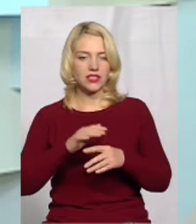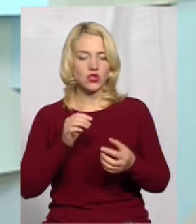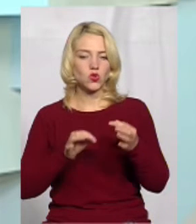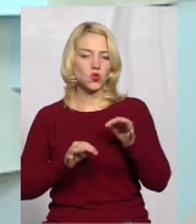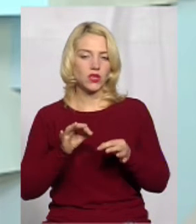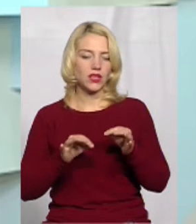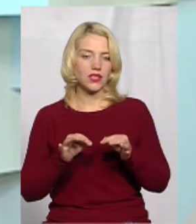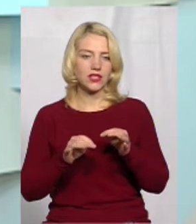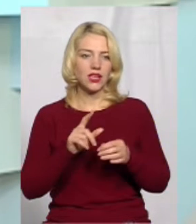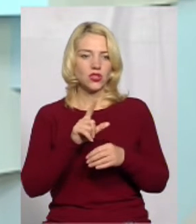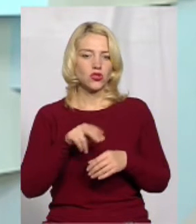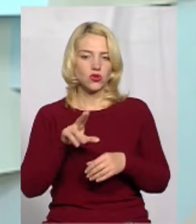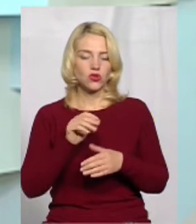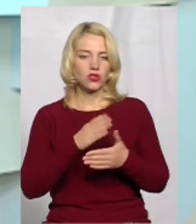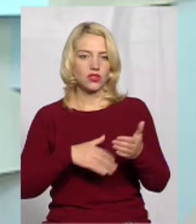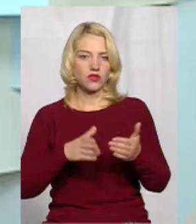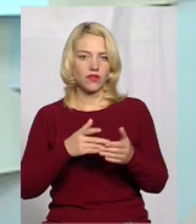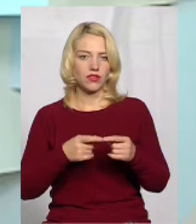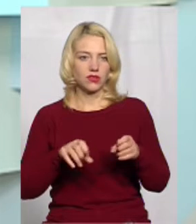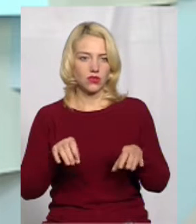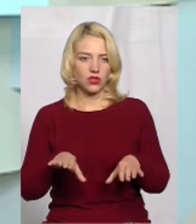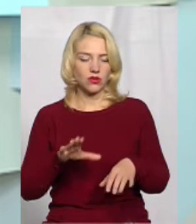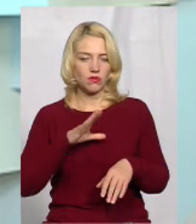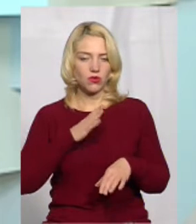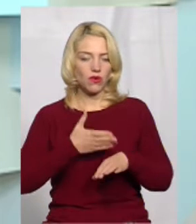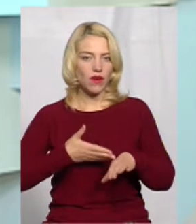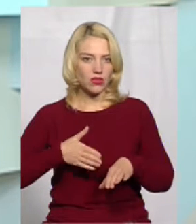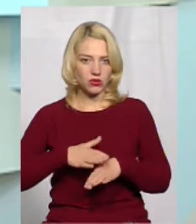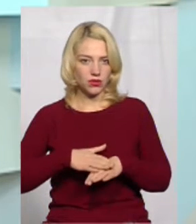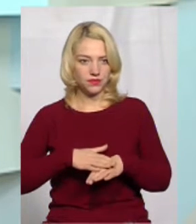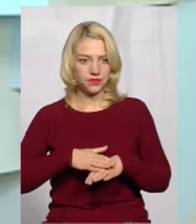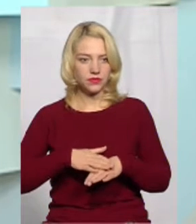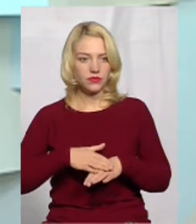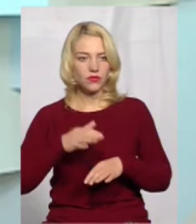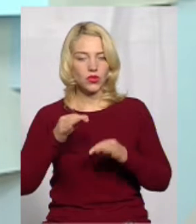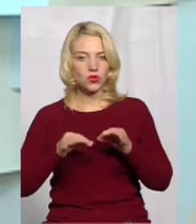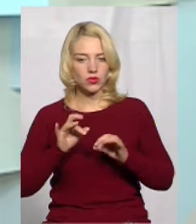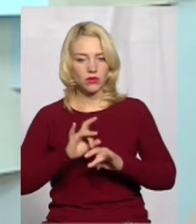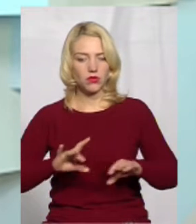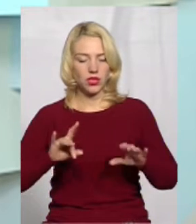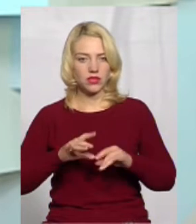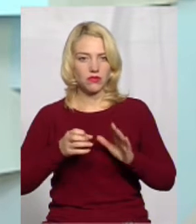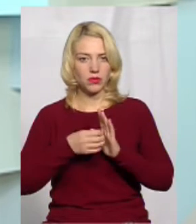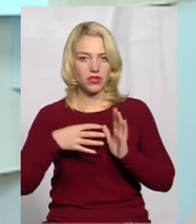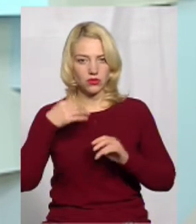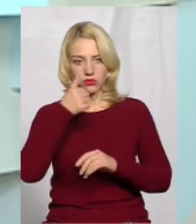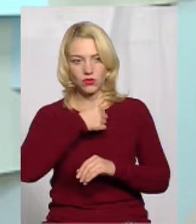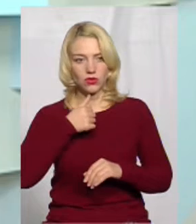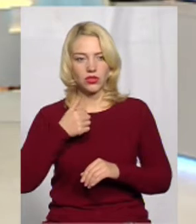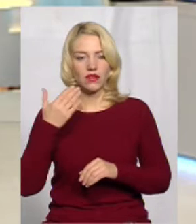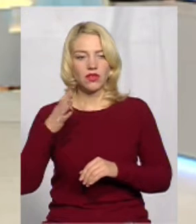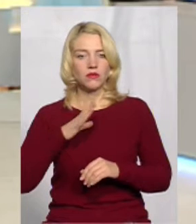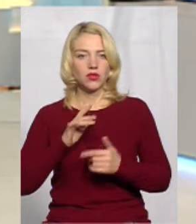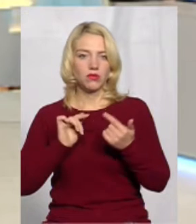щодо скасування цього рішення і дуже було важко суддям пояснювати, в 2015 році тоді вони